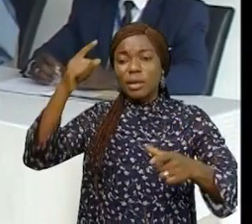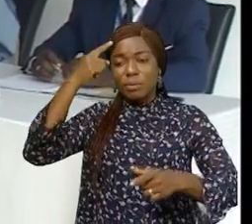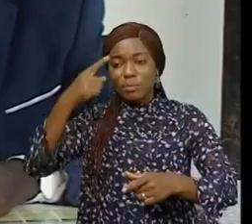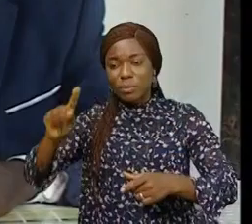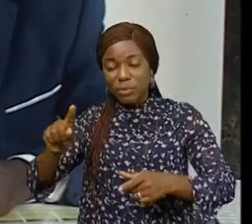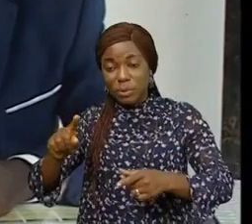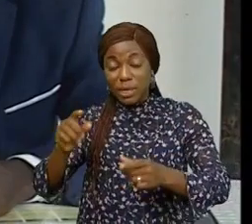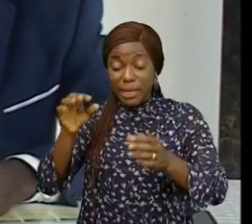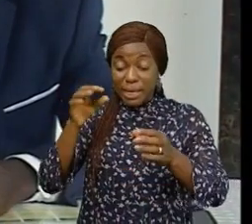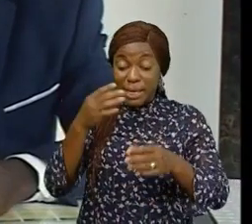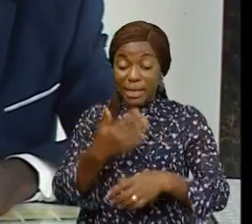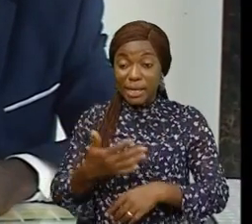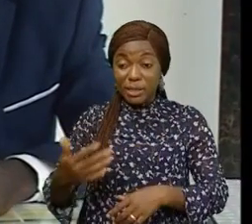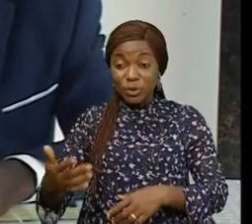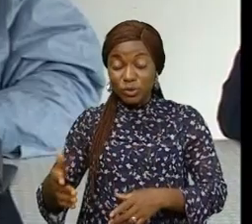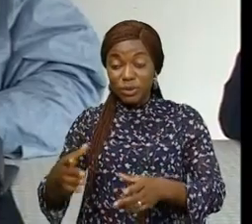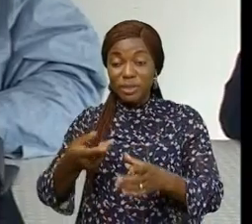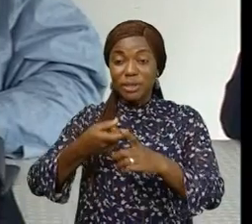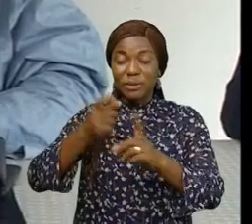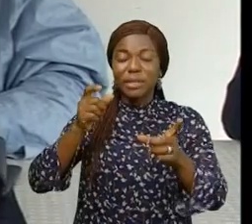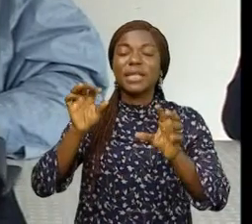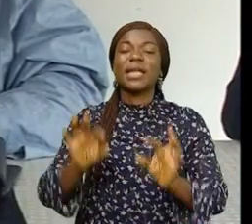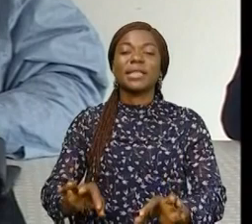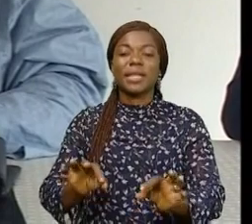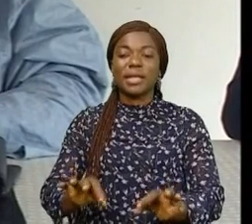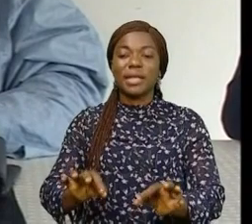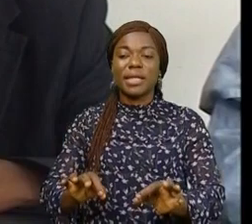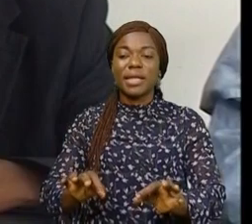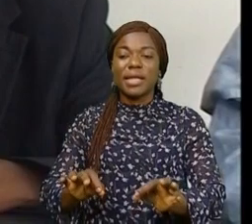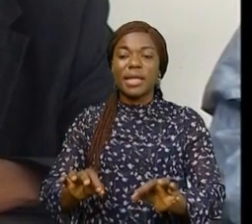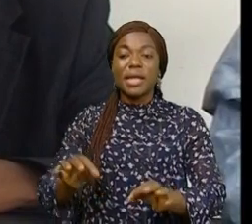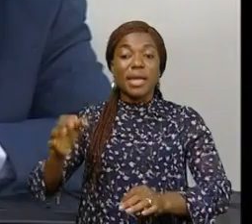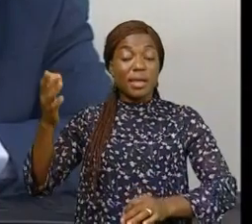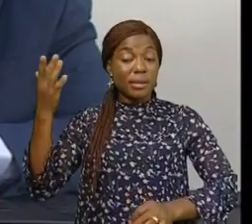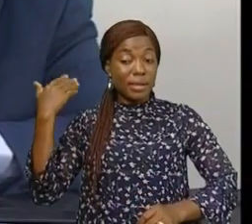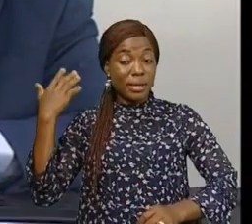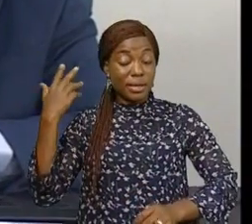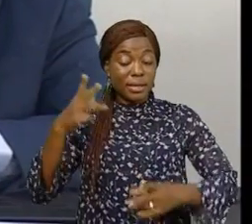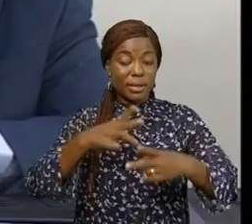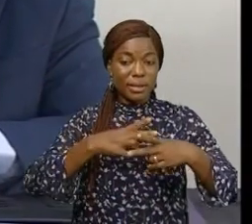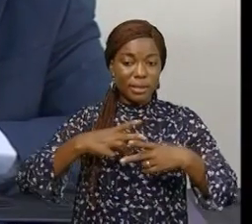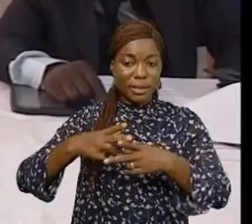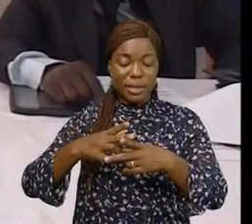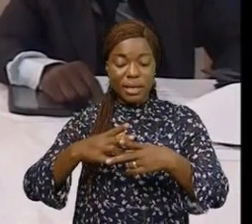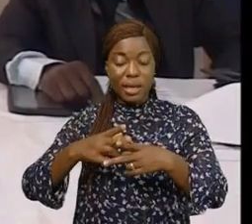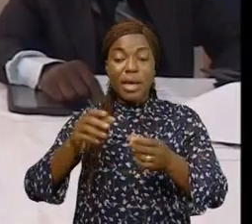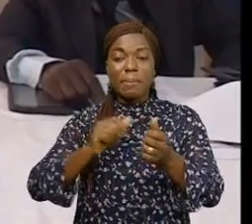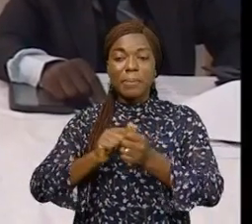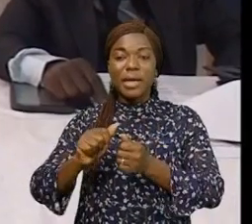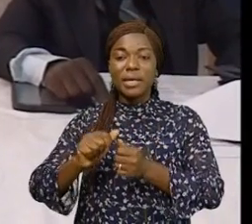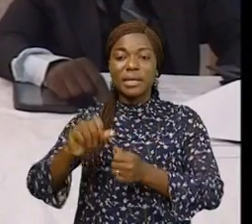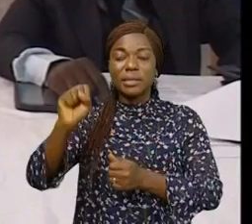essor économique aussi du continent comme les ressources en eau du bassin du Congo gérées par la CICOS et qui est le deuxième